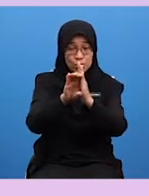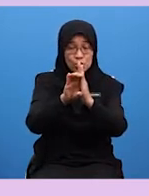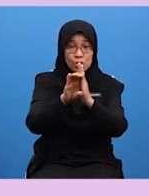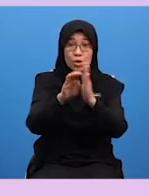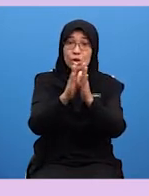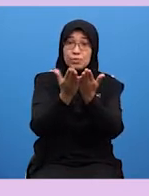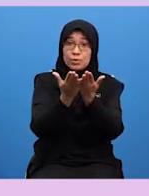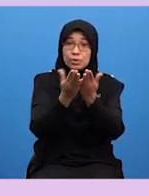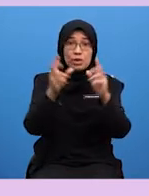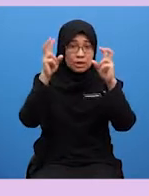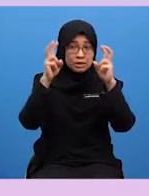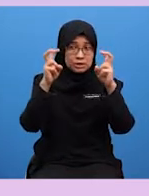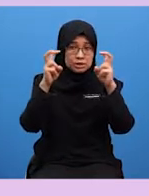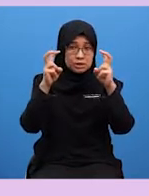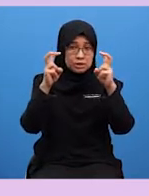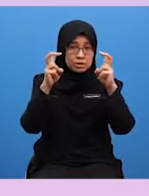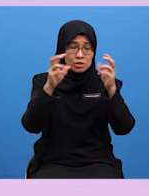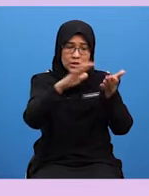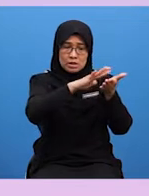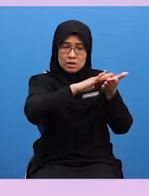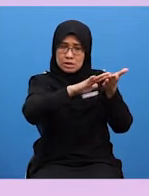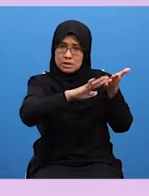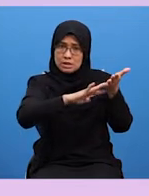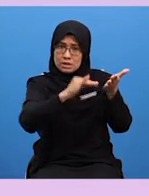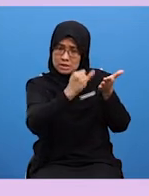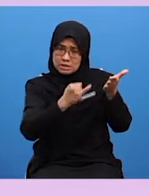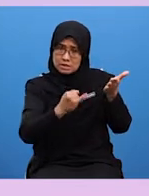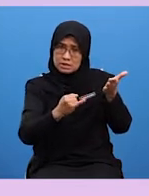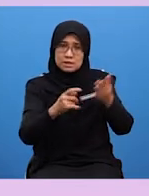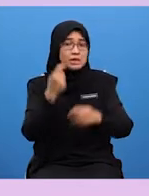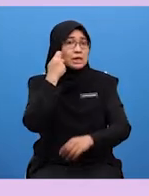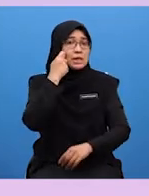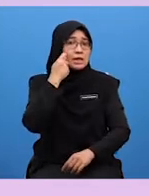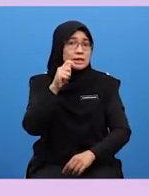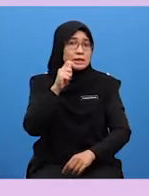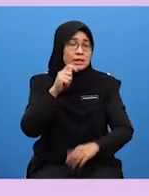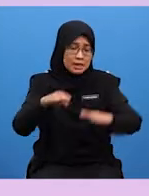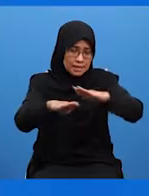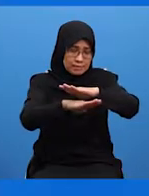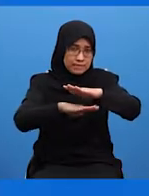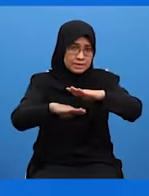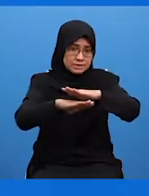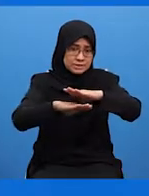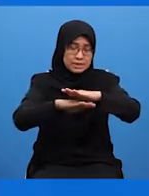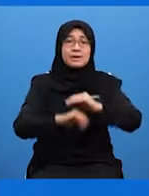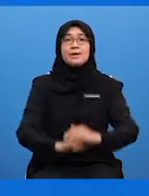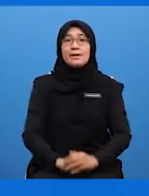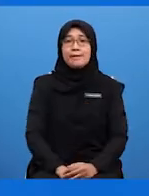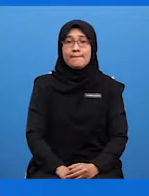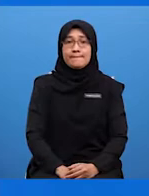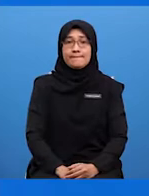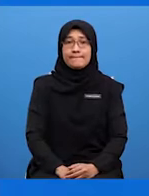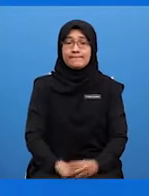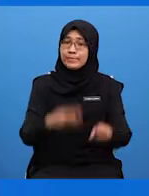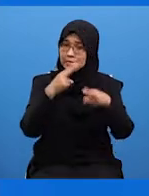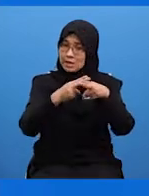bertajuk Sketching the Basics Boleh Cikgu Donz, senaraikan apa yang ada pada buku tersebut Okey, pelajar-pelajar kalau kita dah lihat